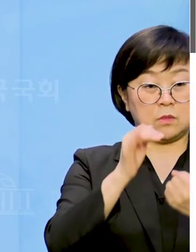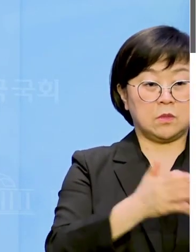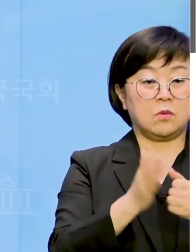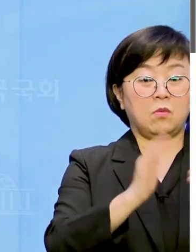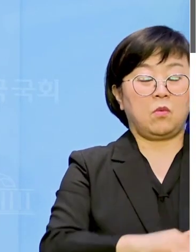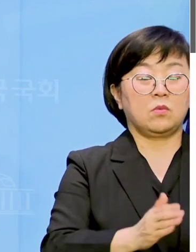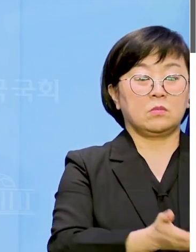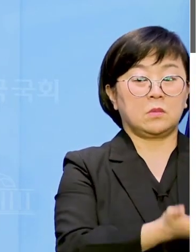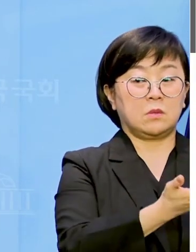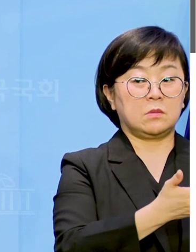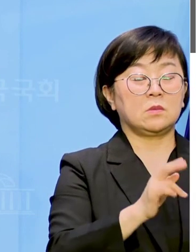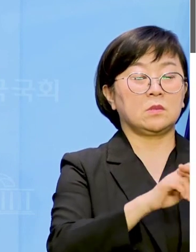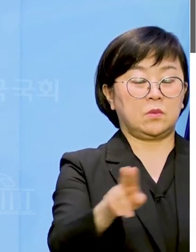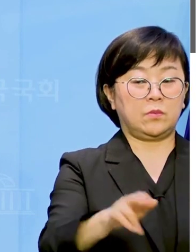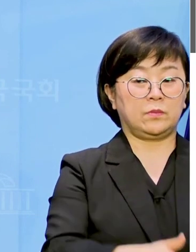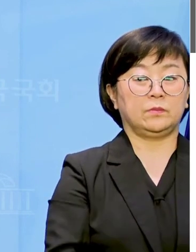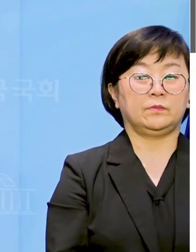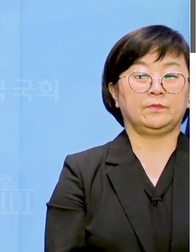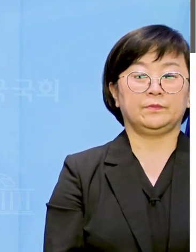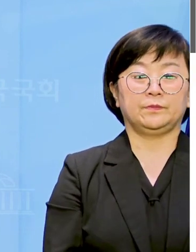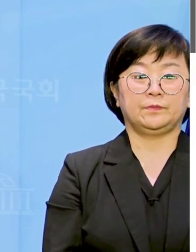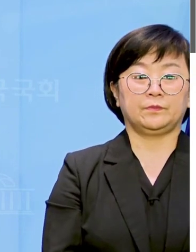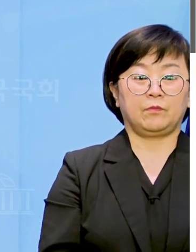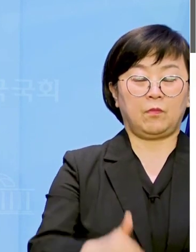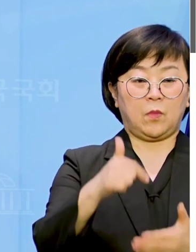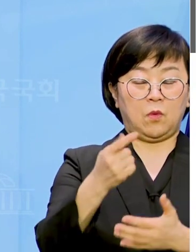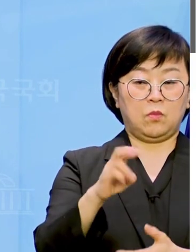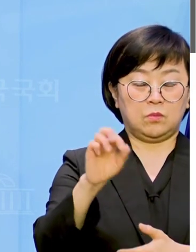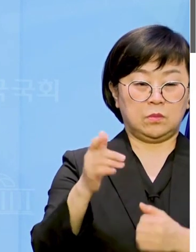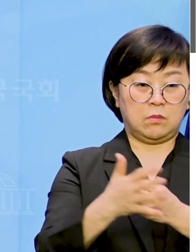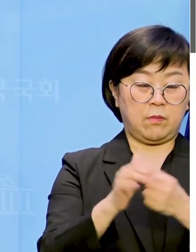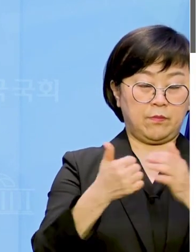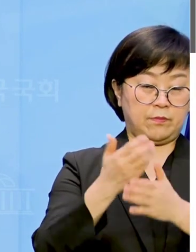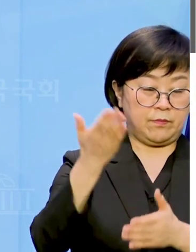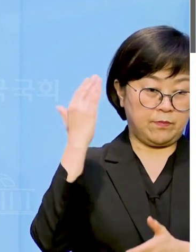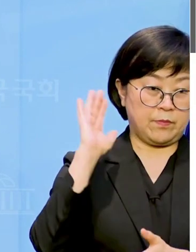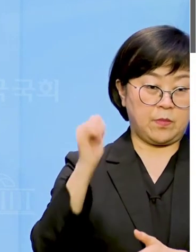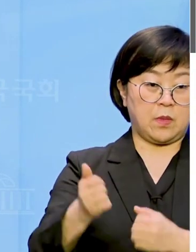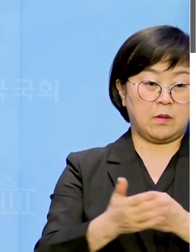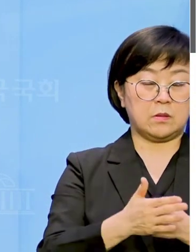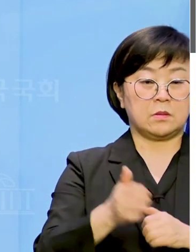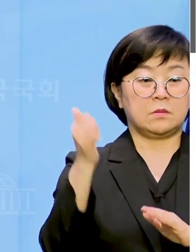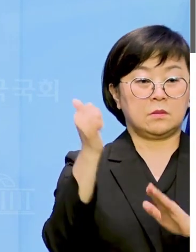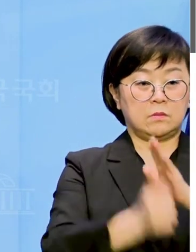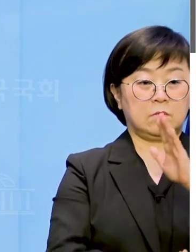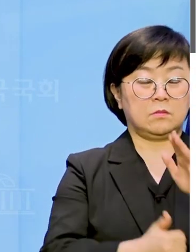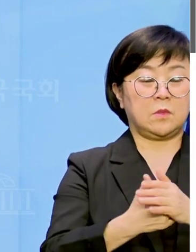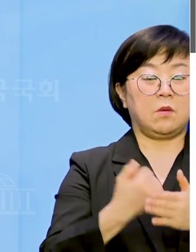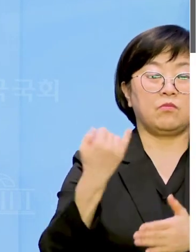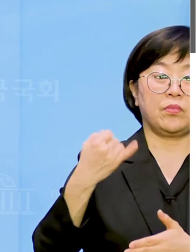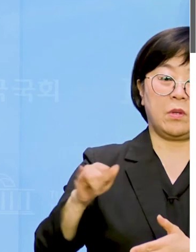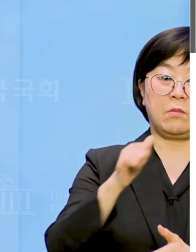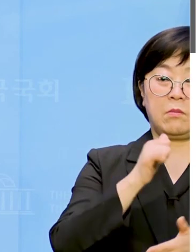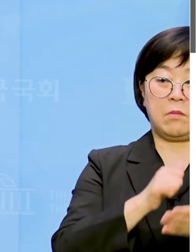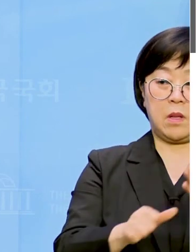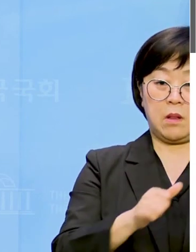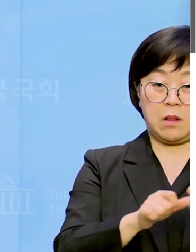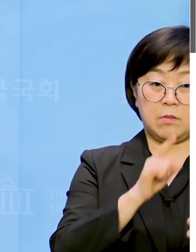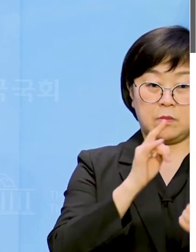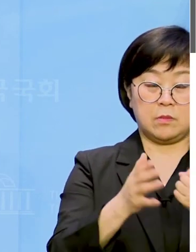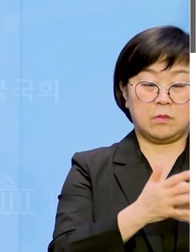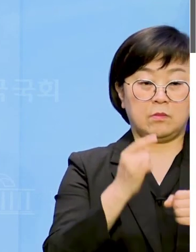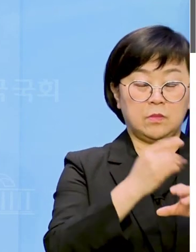공천을 취소하였습니다. 노무현 전 대통령에 대해 실패한 불량품이라는 발언을 한